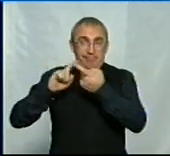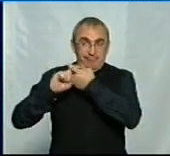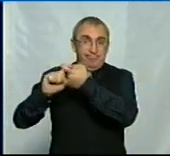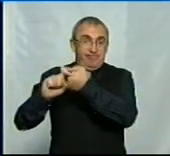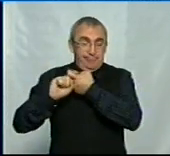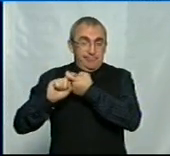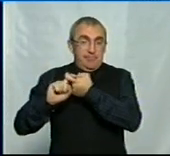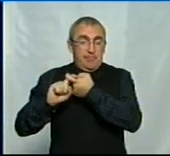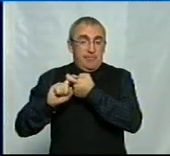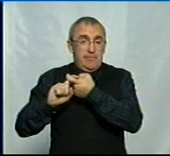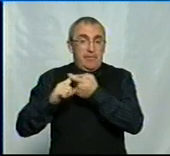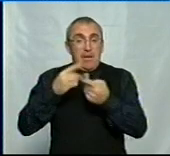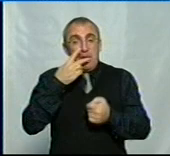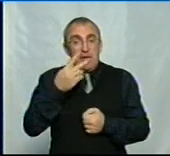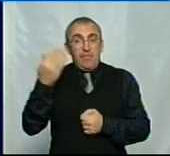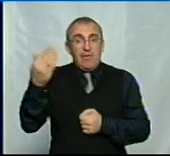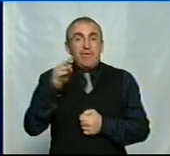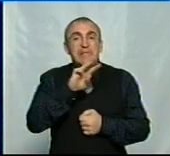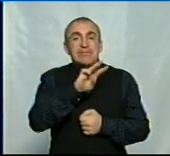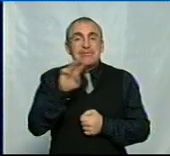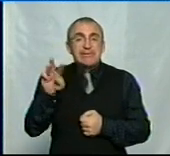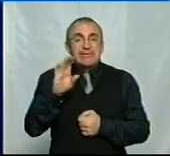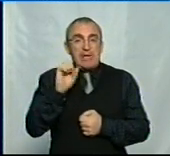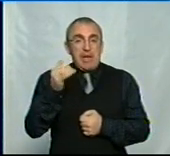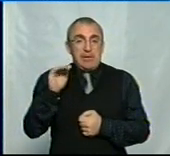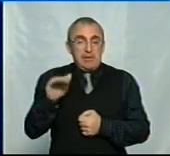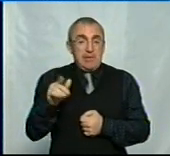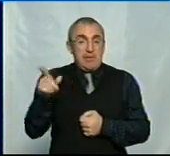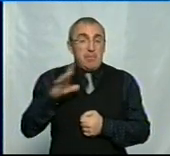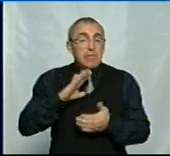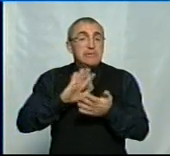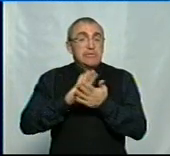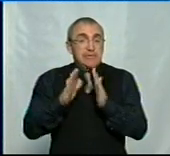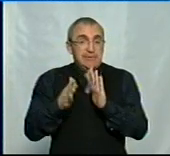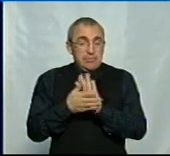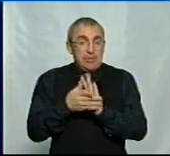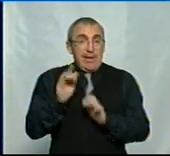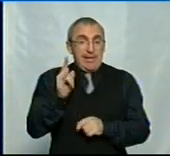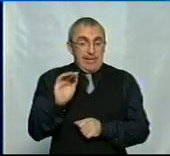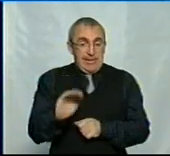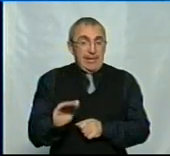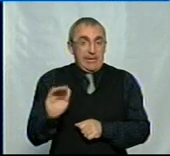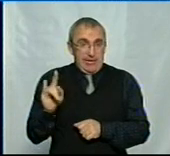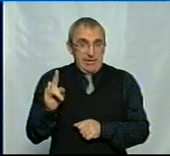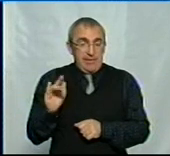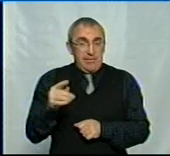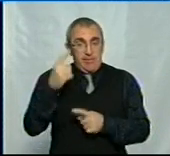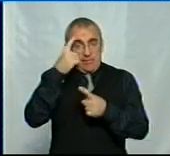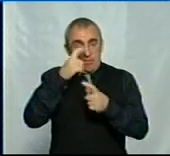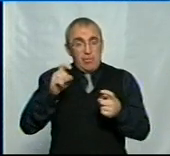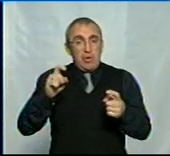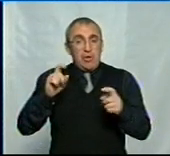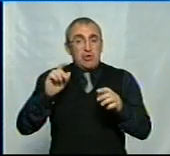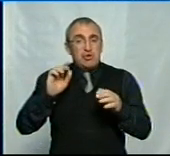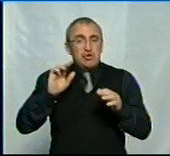дивилася їх сайт. І там така ситуація. Дитина, об'явлена через звичайна